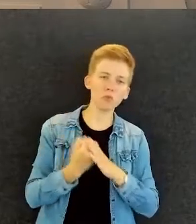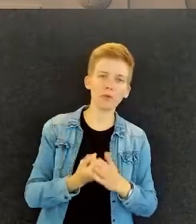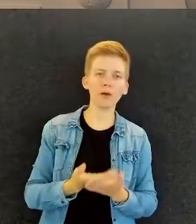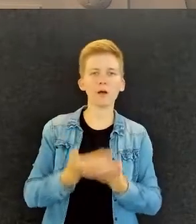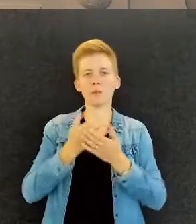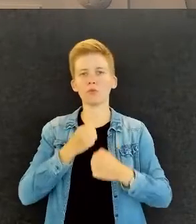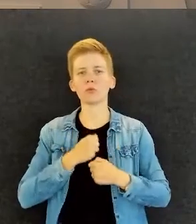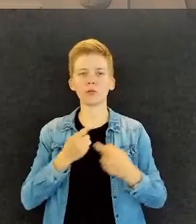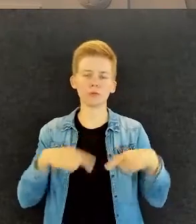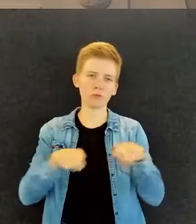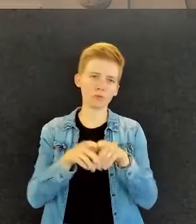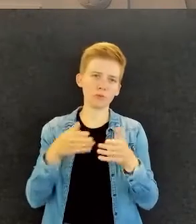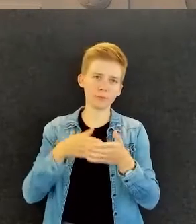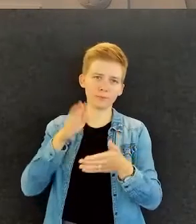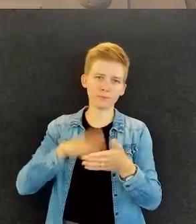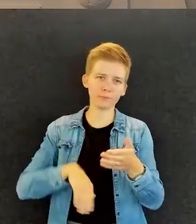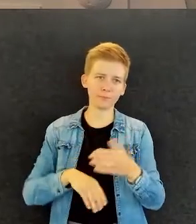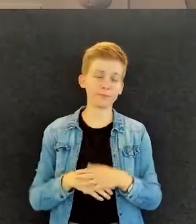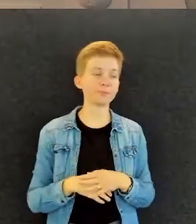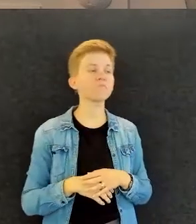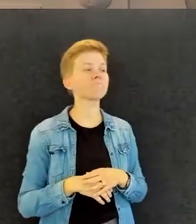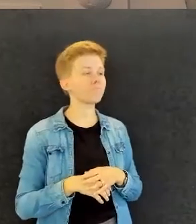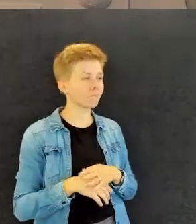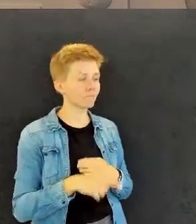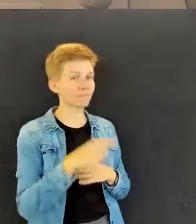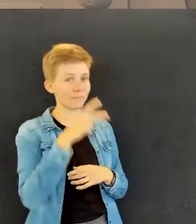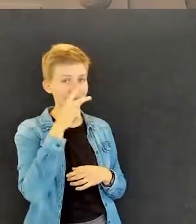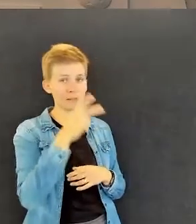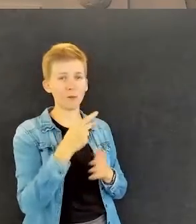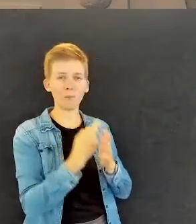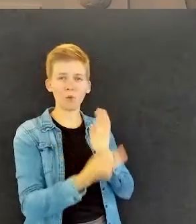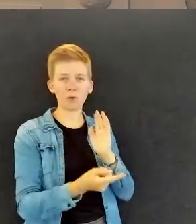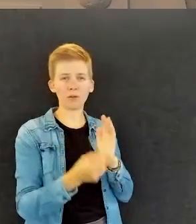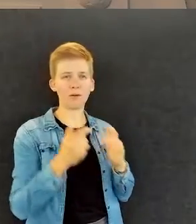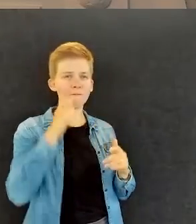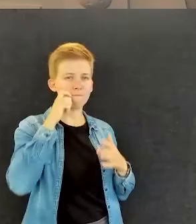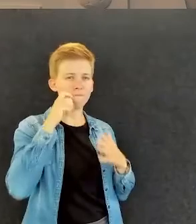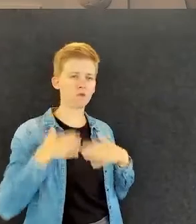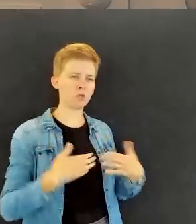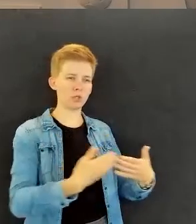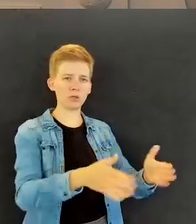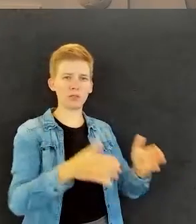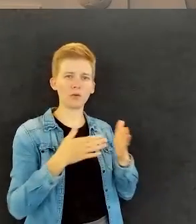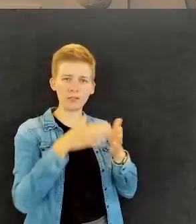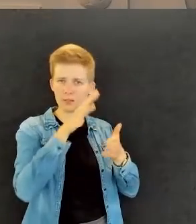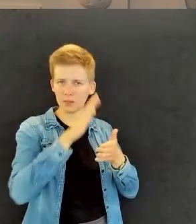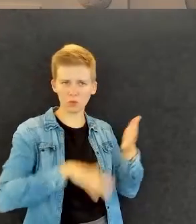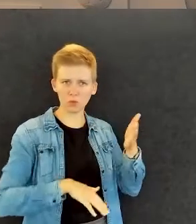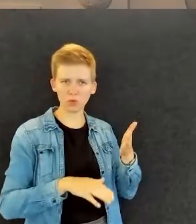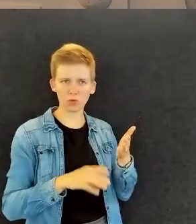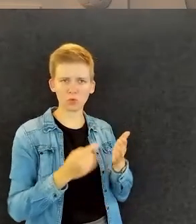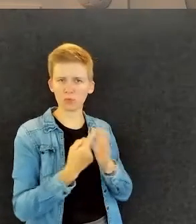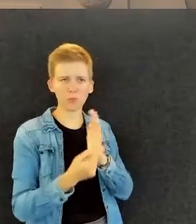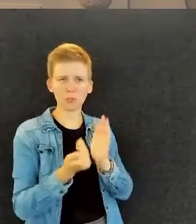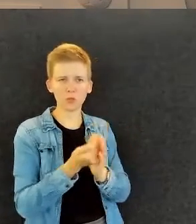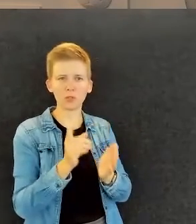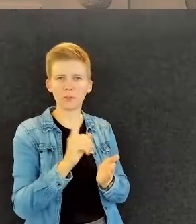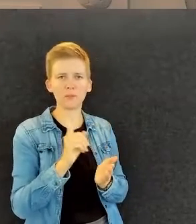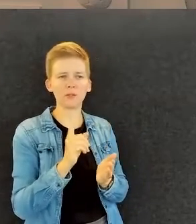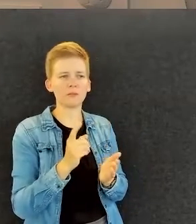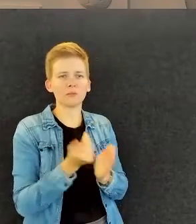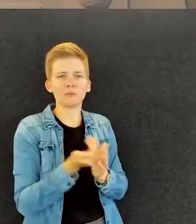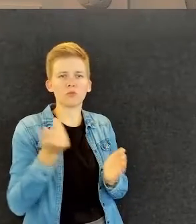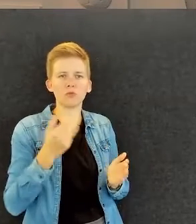toteuttamiseen. Näetkö jotain muita kuin tämä fyysisten tilojen esteettömyys? Miksi meillä ei täällä ole enempää vammaisia ihmisiä